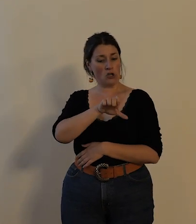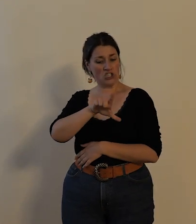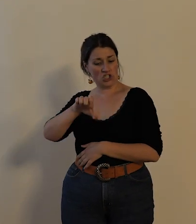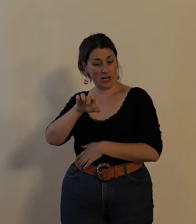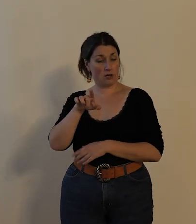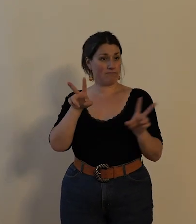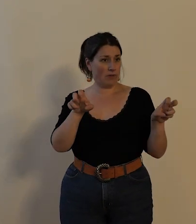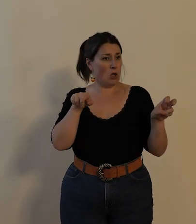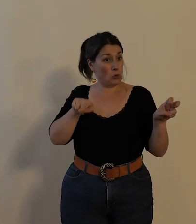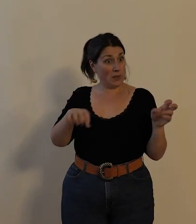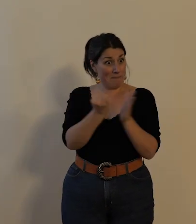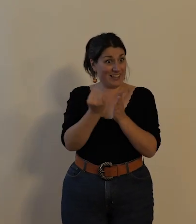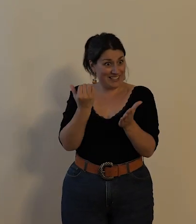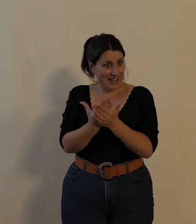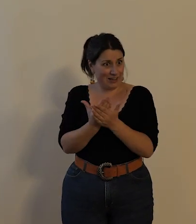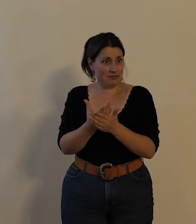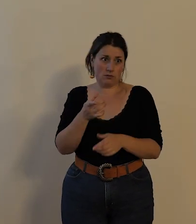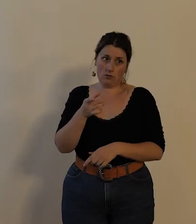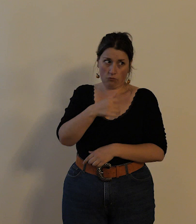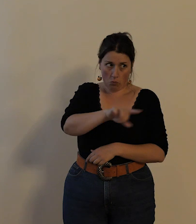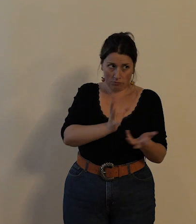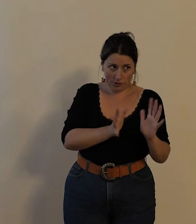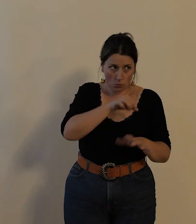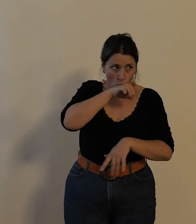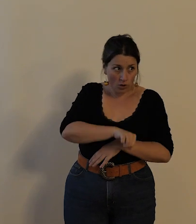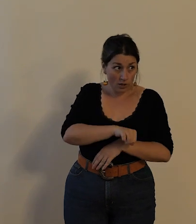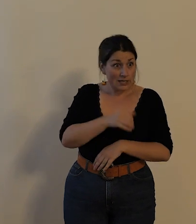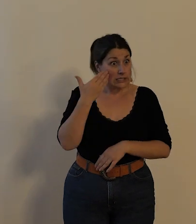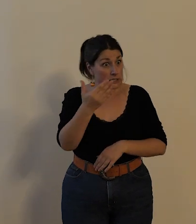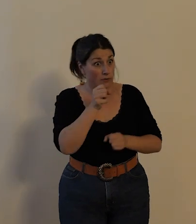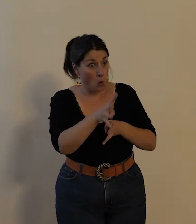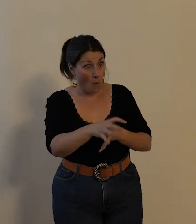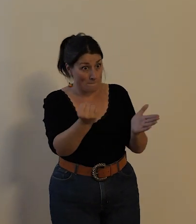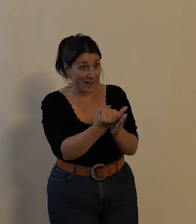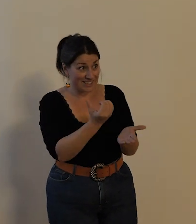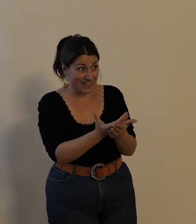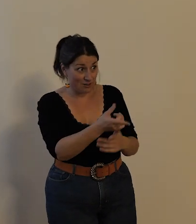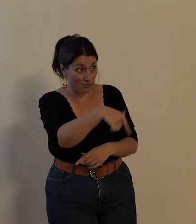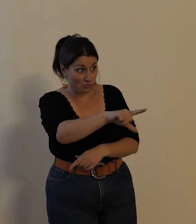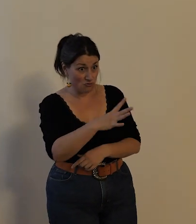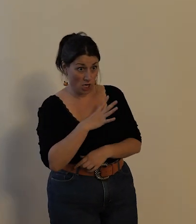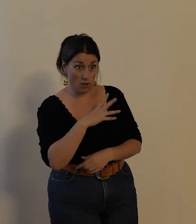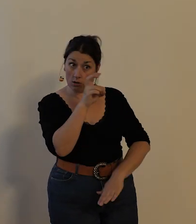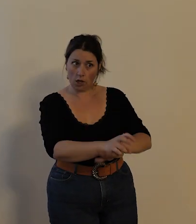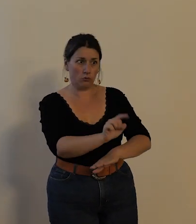y avait un vélo qui s'appelle la tourangelle gardez-le précieusement c'est un vélo de collection